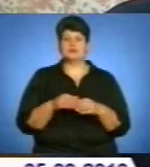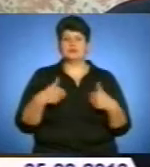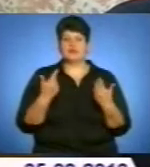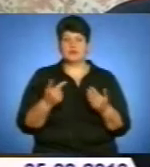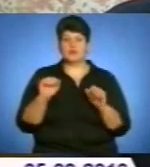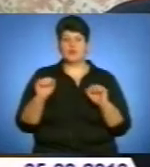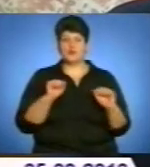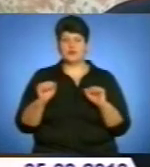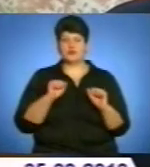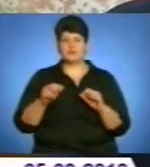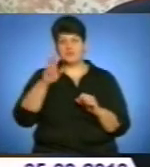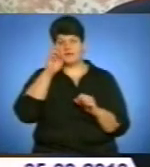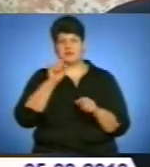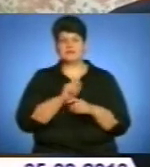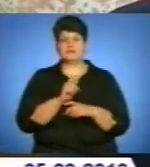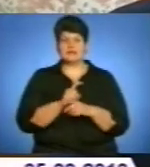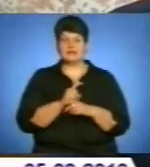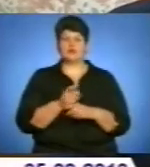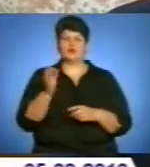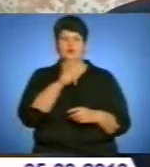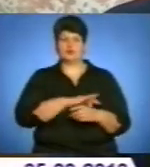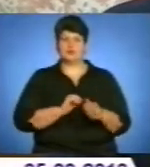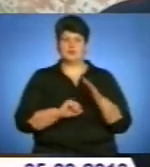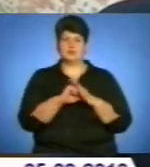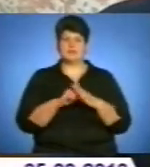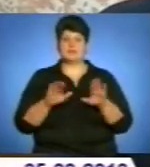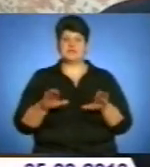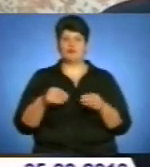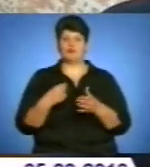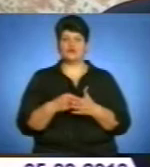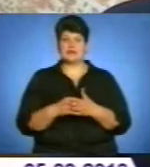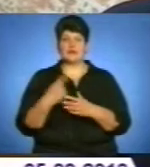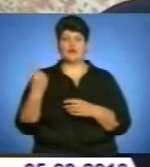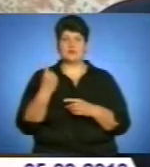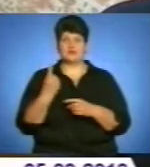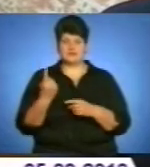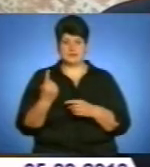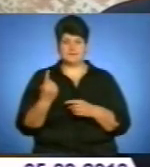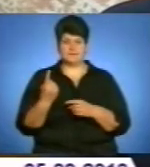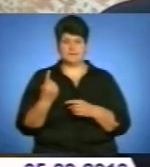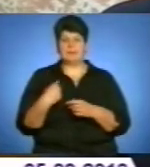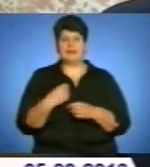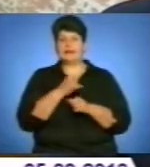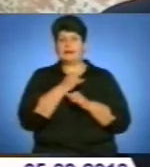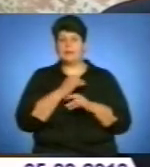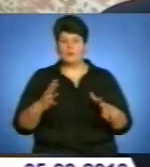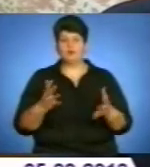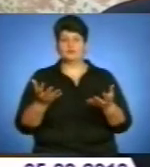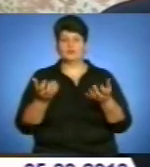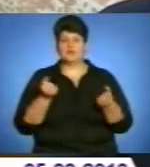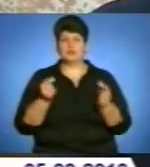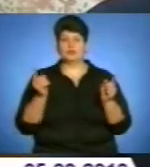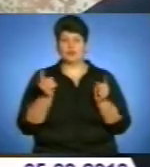державові завдання щодо формування доходної бази місцевих бюджетів. Перш за все, ми не можемо отримувати